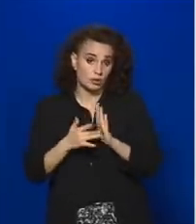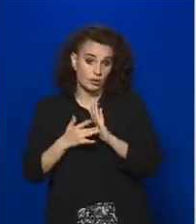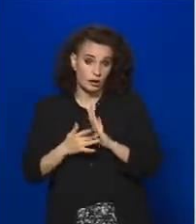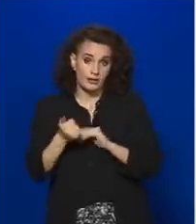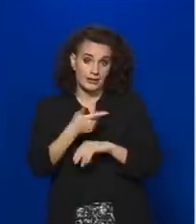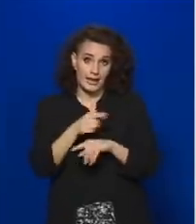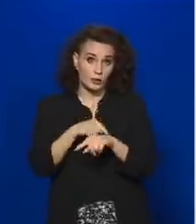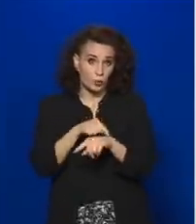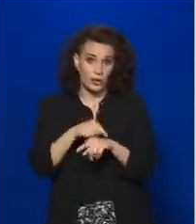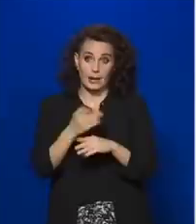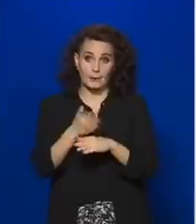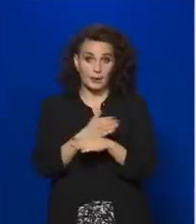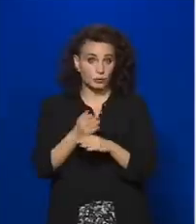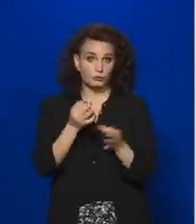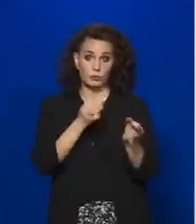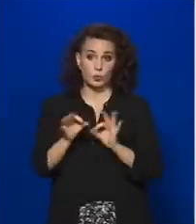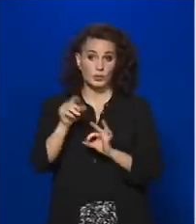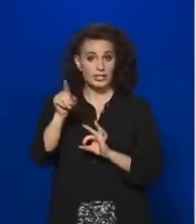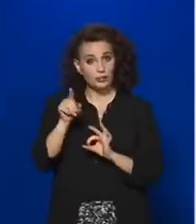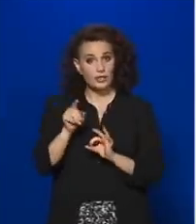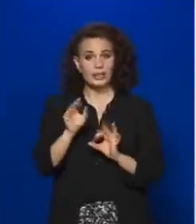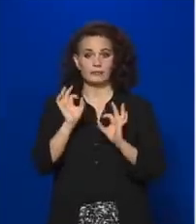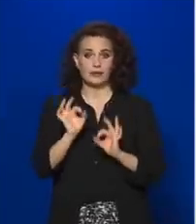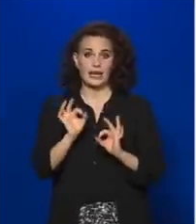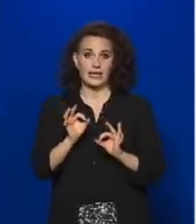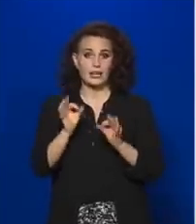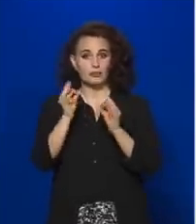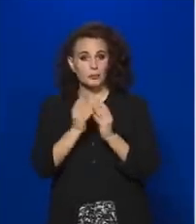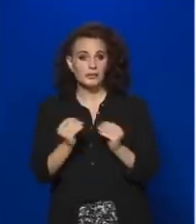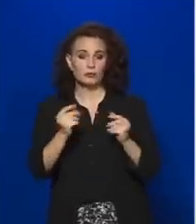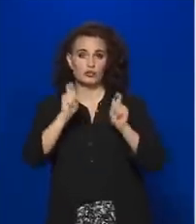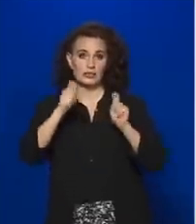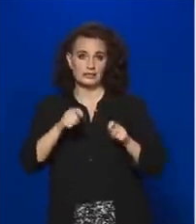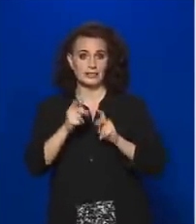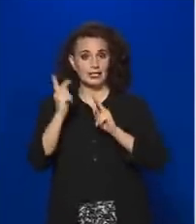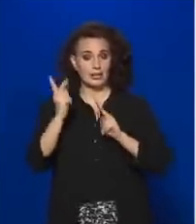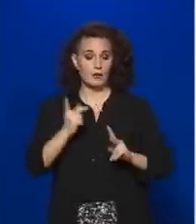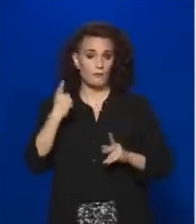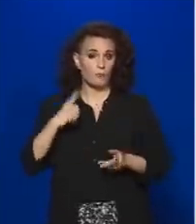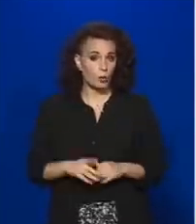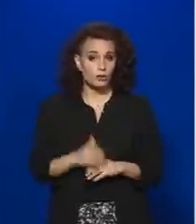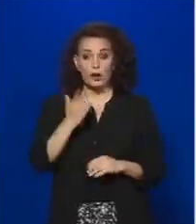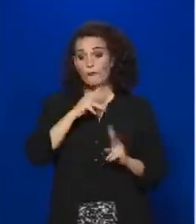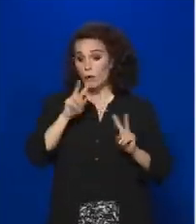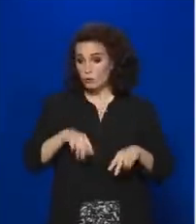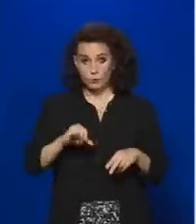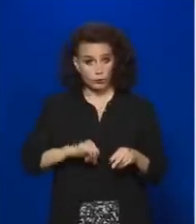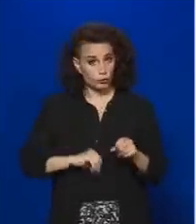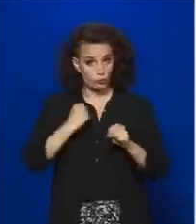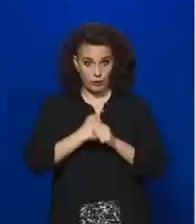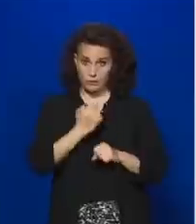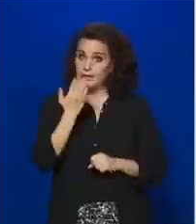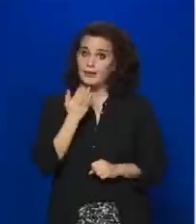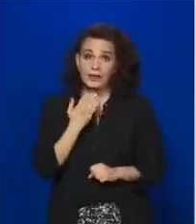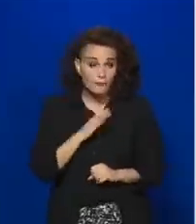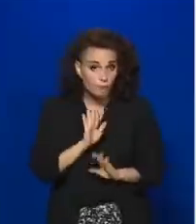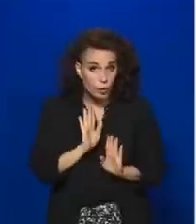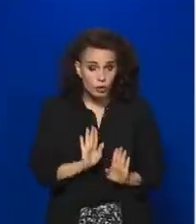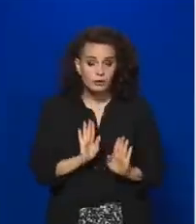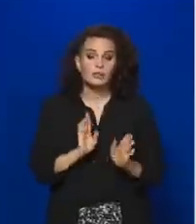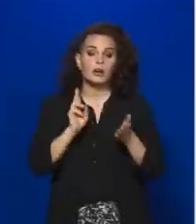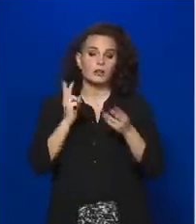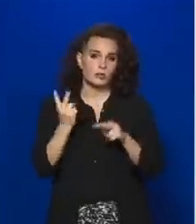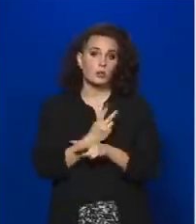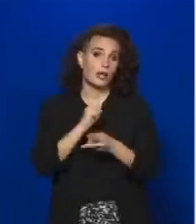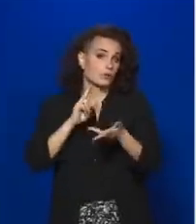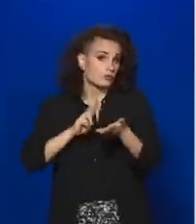ügyészség a helyes jogi minősítést azt megadta, és hogyha nem történt bűncselekmény, akkor pedig a szokásos jogosultságai